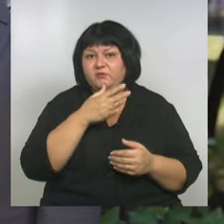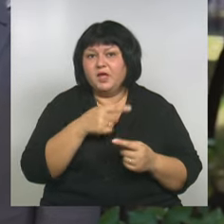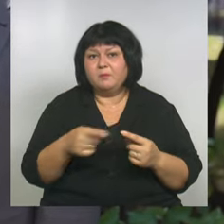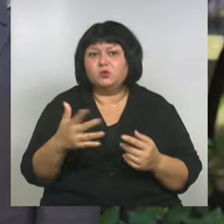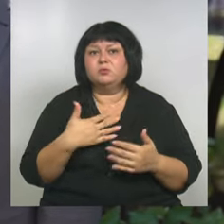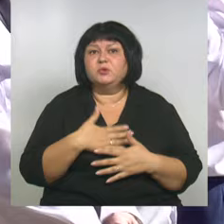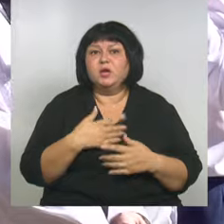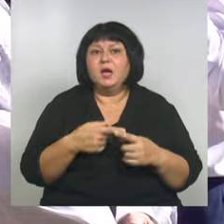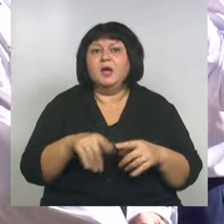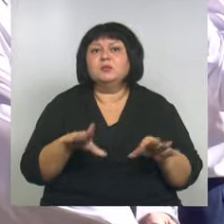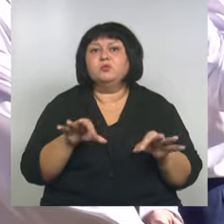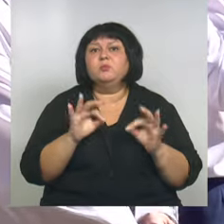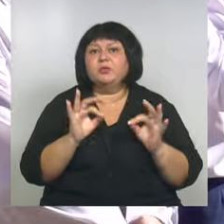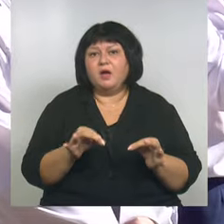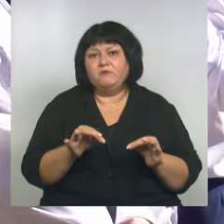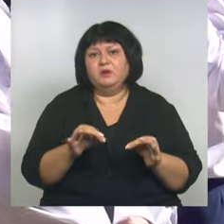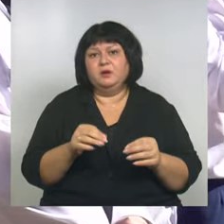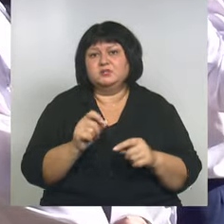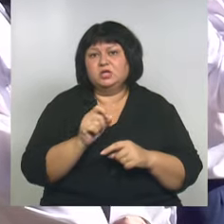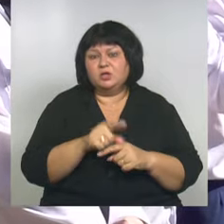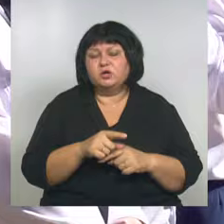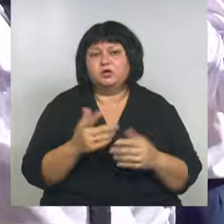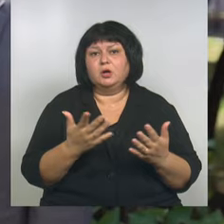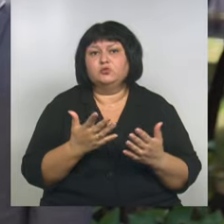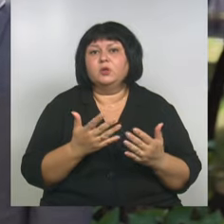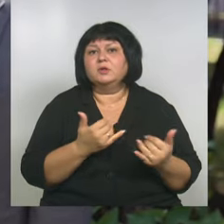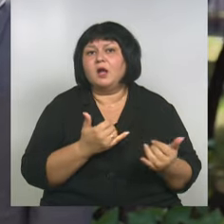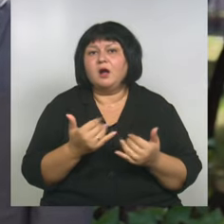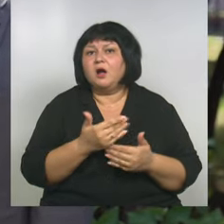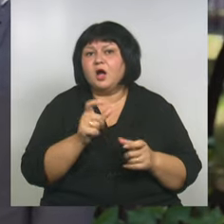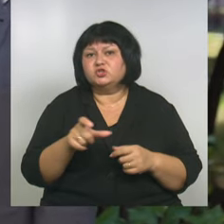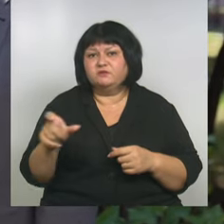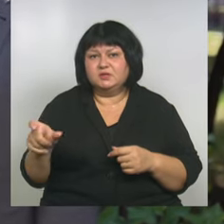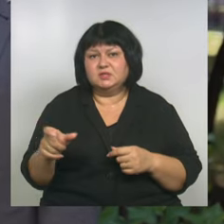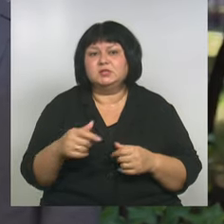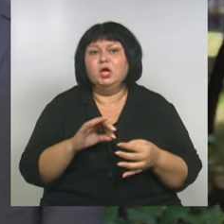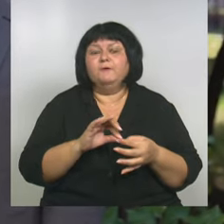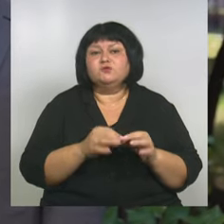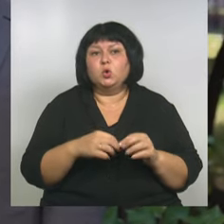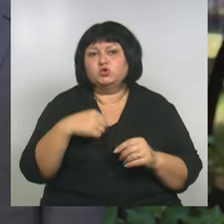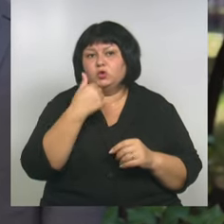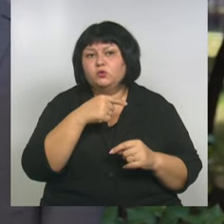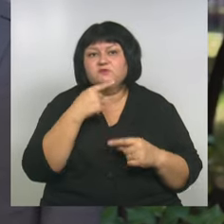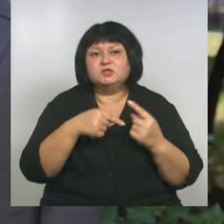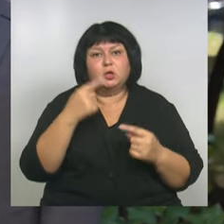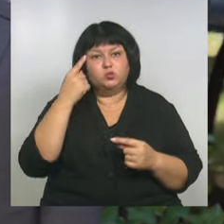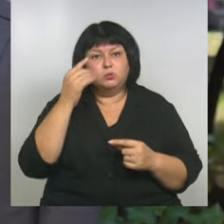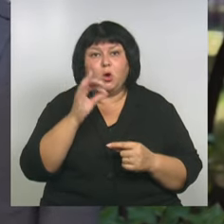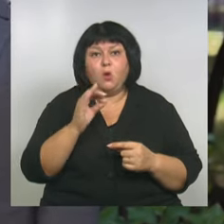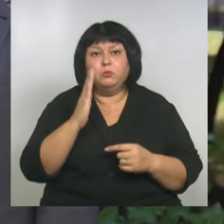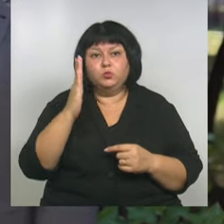правильная и стратегическая задача, которая для каждого из нас, чтобы в сложные годы всегда думать о будущем.